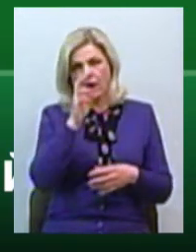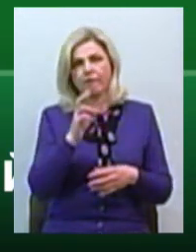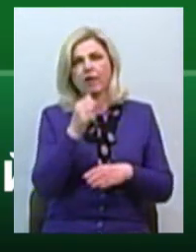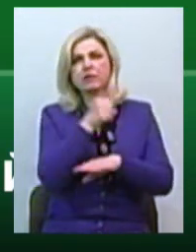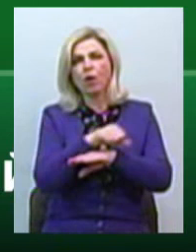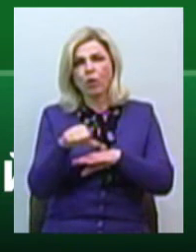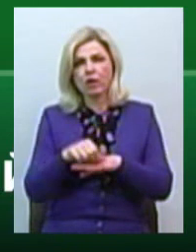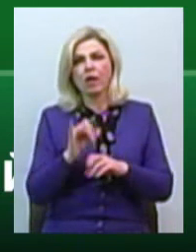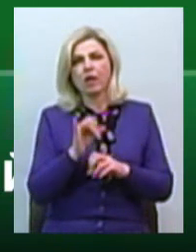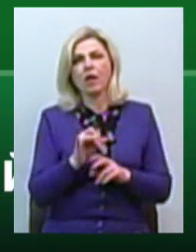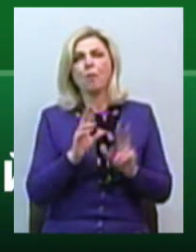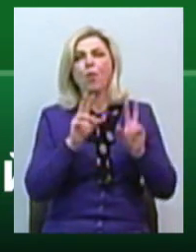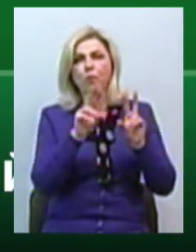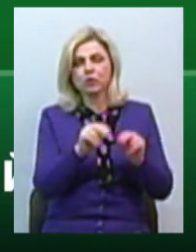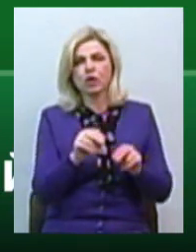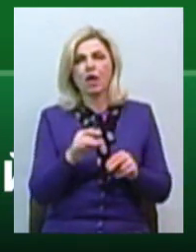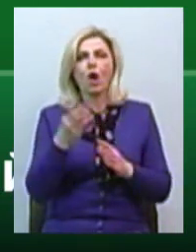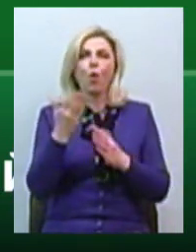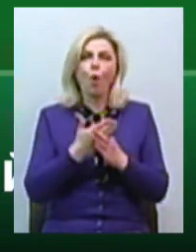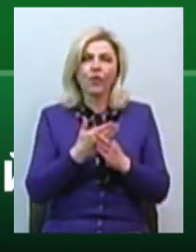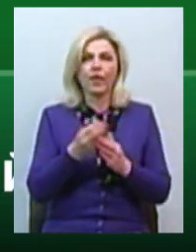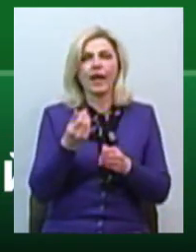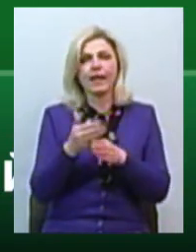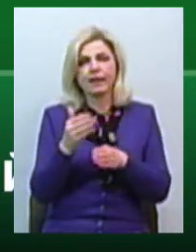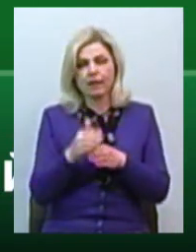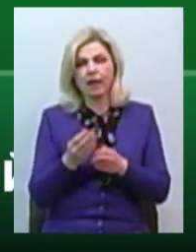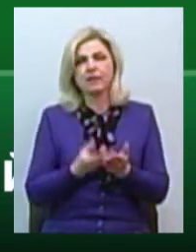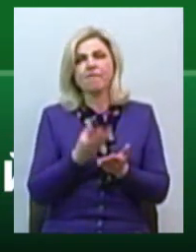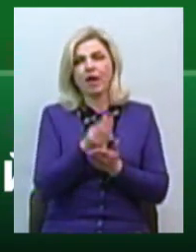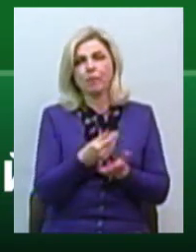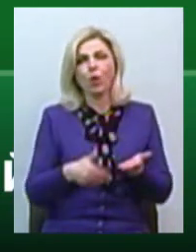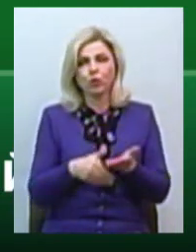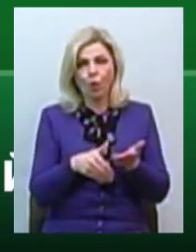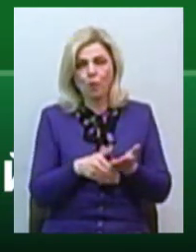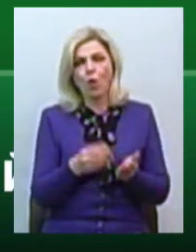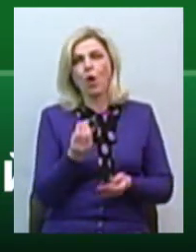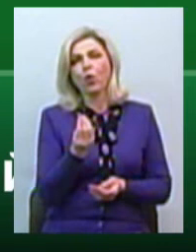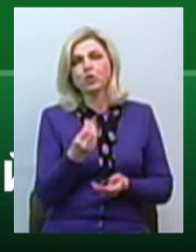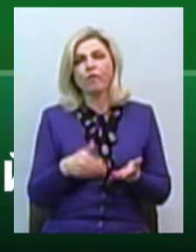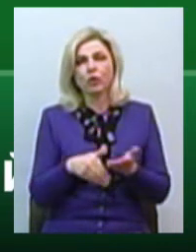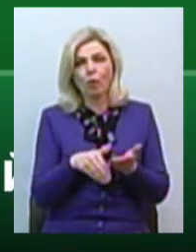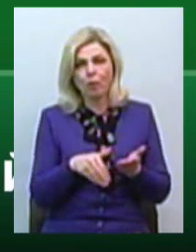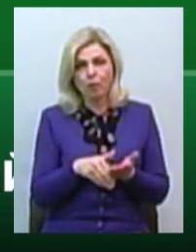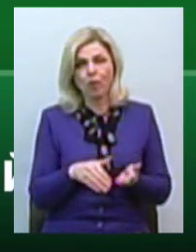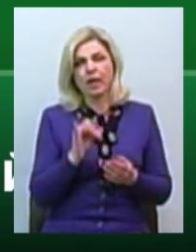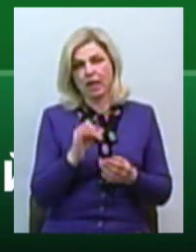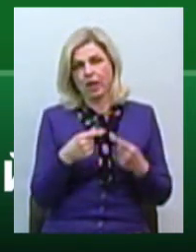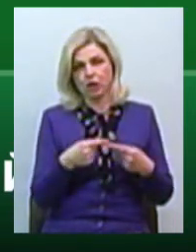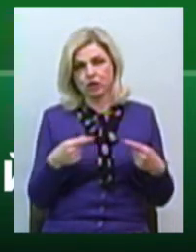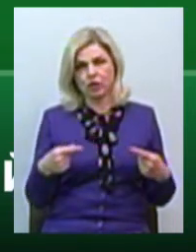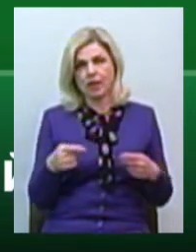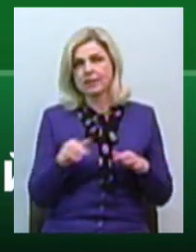пообіцяльні льготні кредити, виплату допомоги, грошова допомога та інші